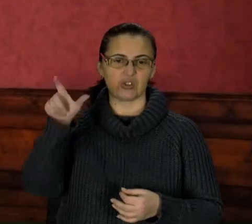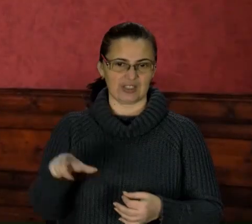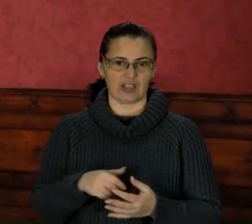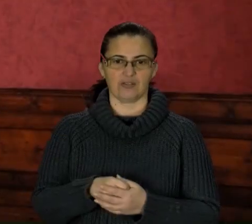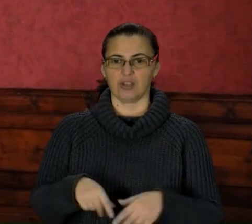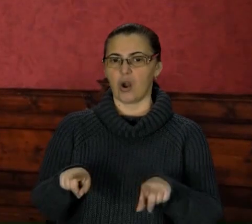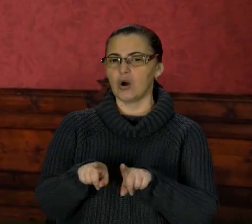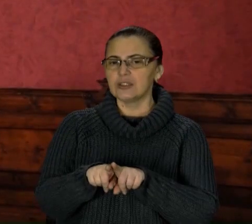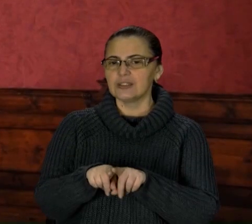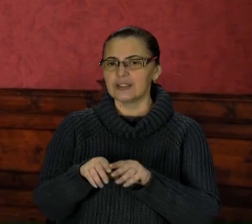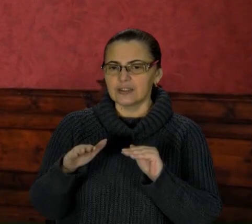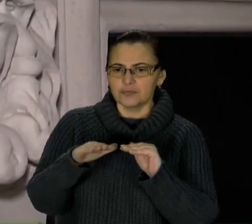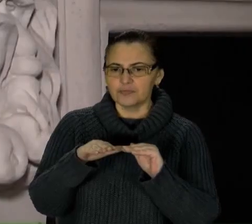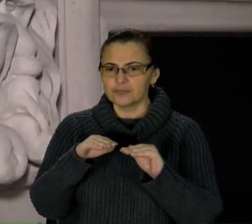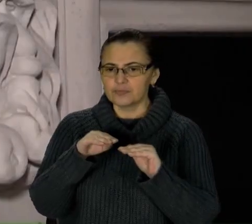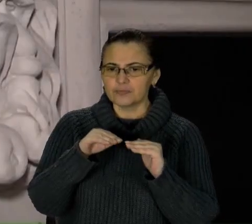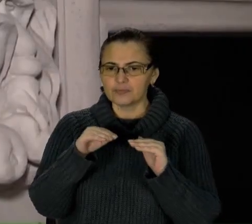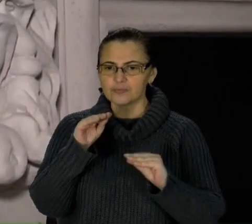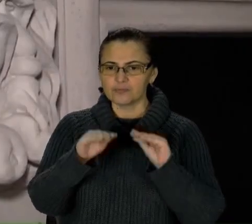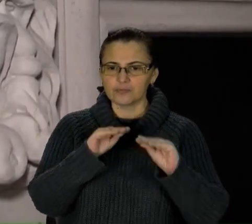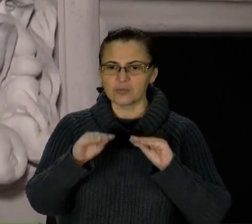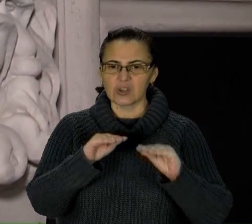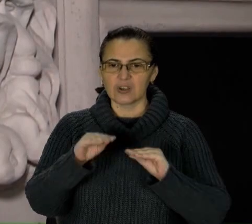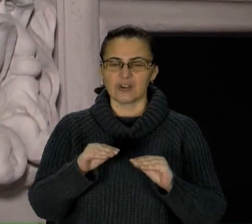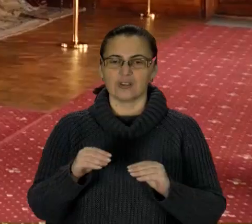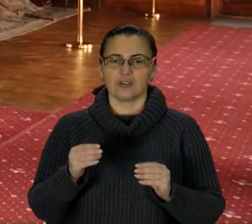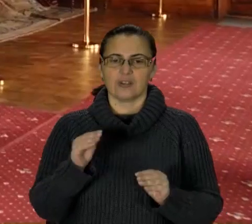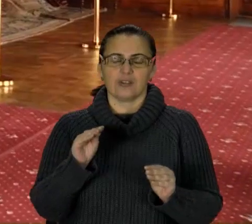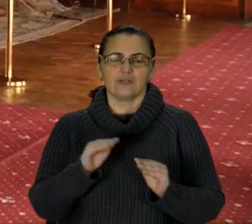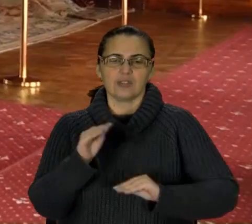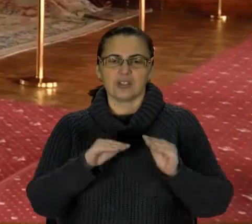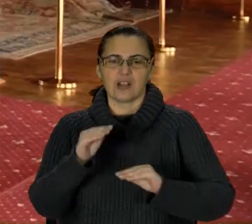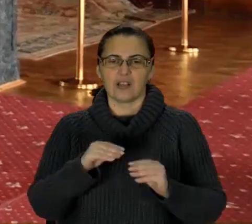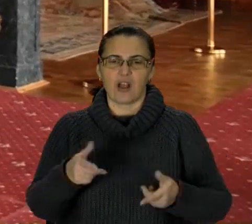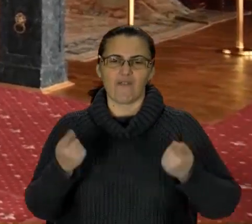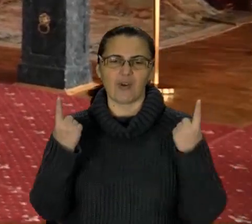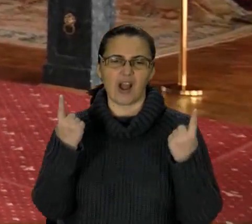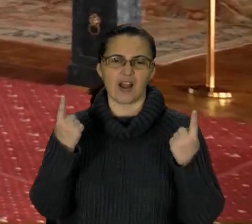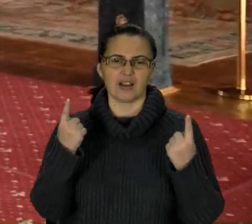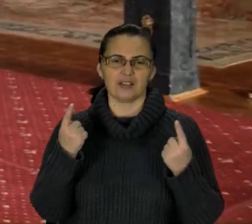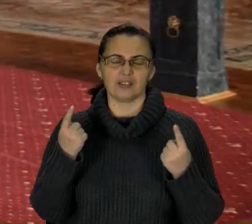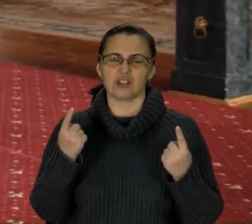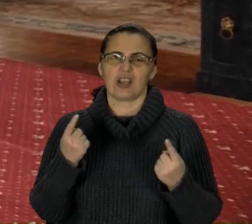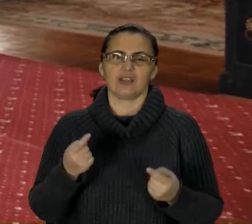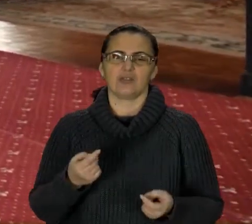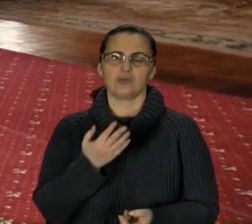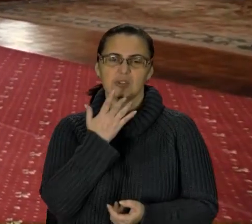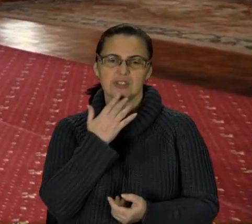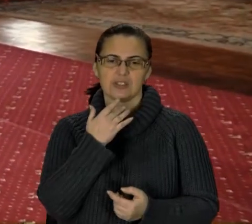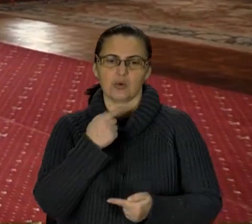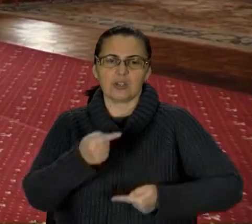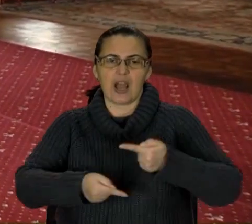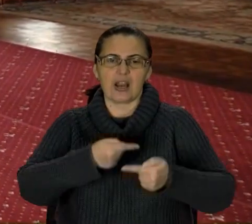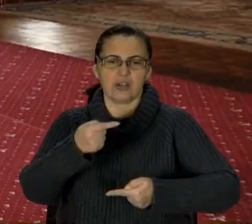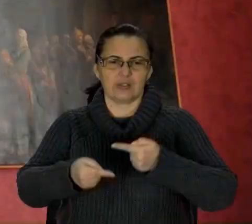наче пазл до пазла. Борисові Возницькому вдалося скласти величезну і безцінну картину національної спадщини за вбільшки у